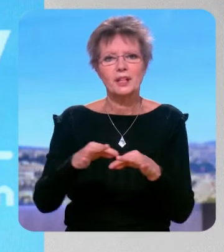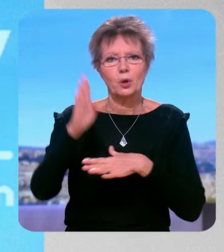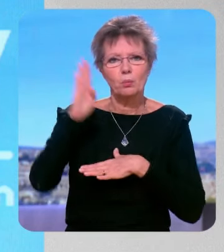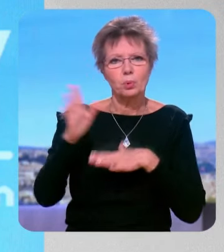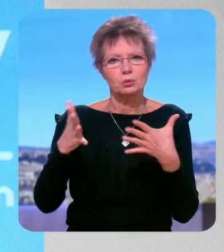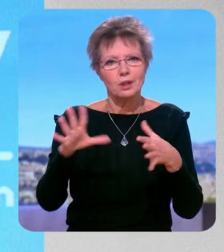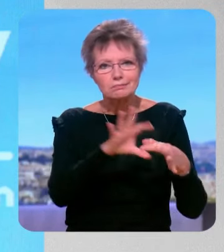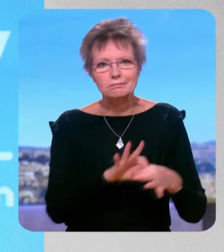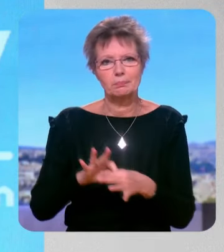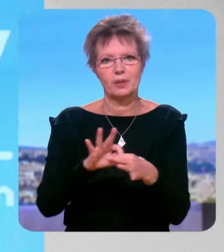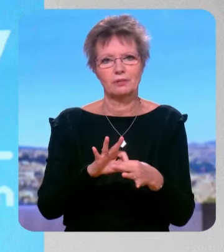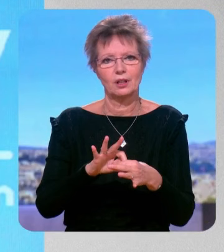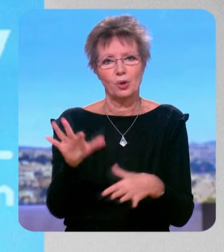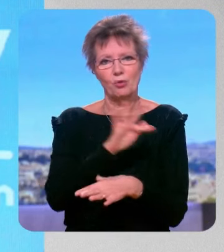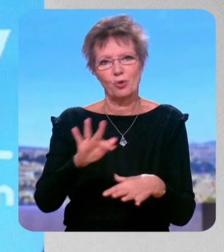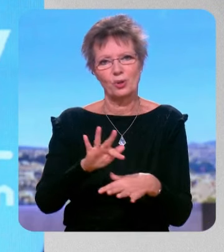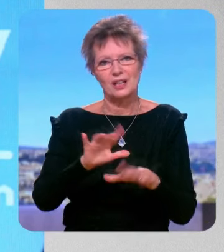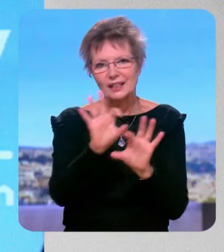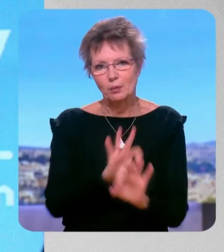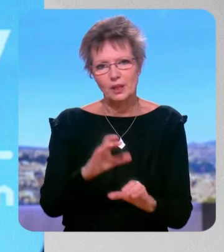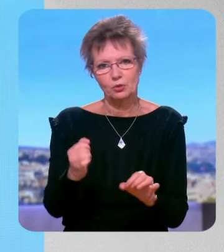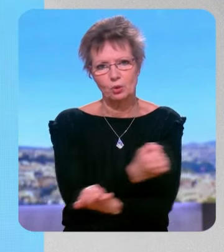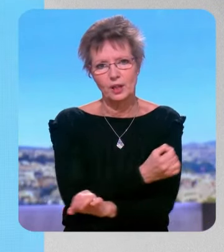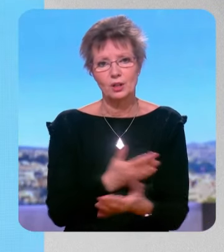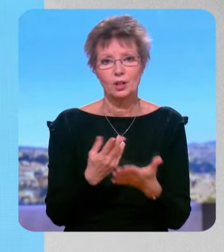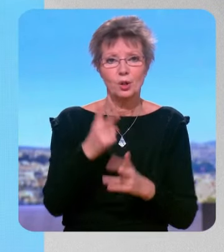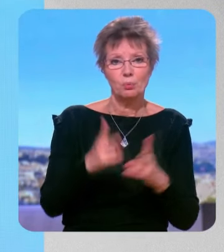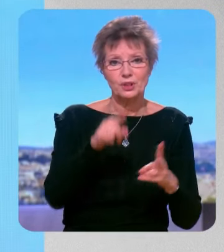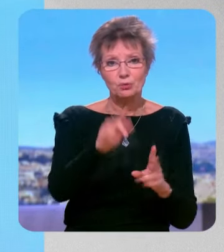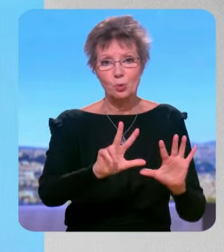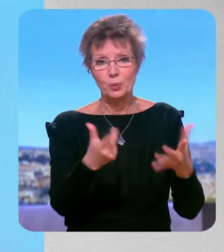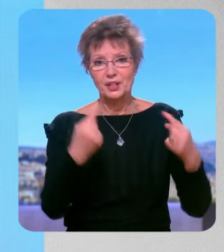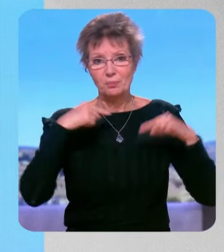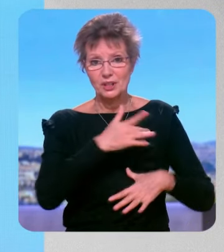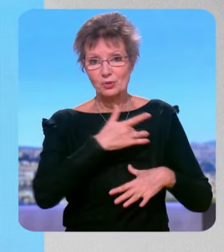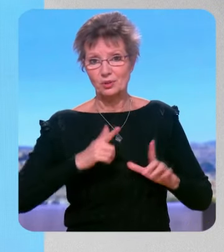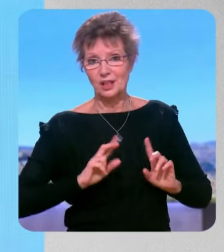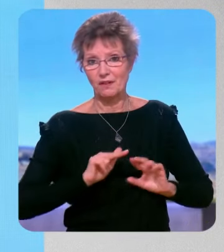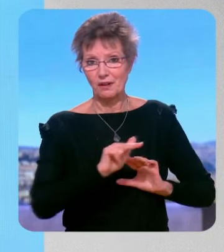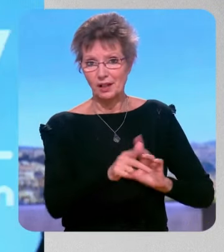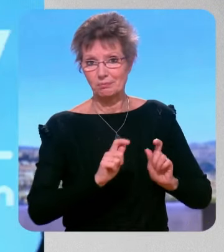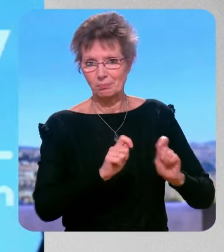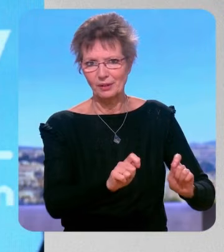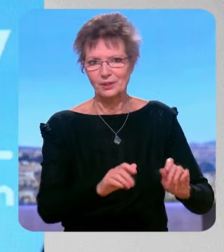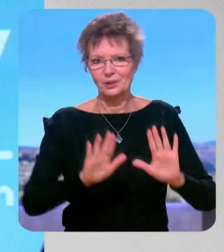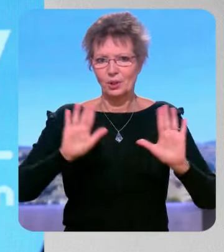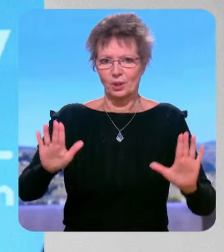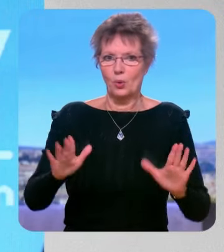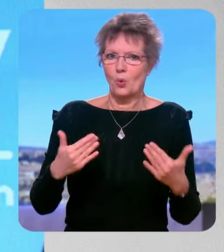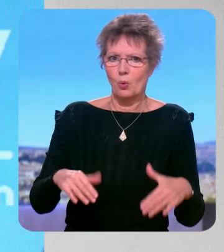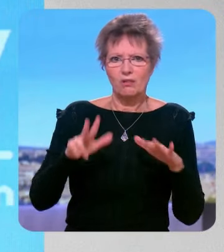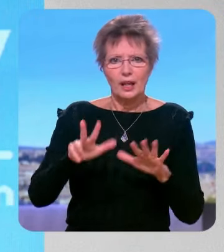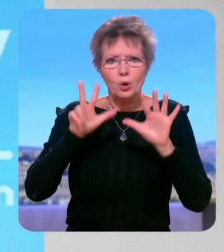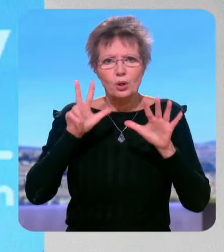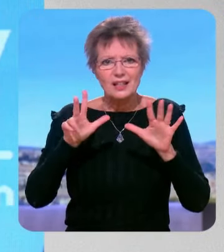je regrette que il n pas eu de main tendue comme ça va vite vous pourriez être le huitième ministre de la santé d'émanuelle n aucune idée je trouve que ça va effectivement très vite sept